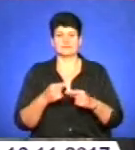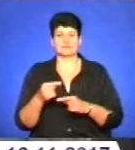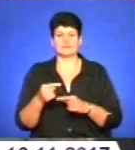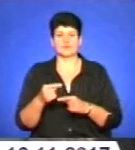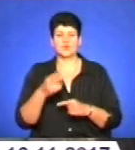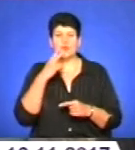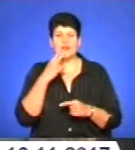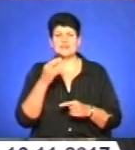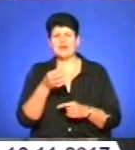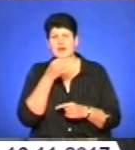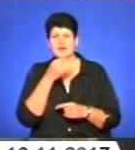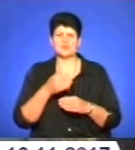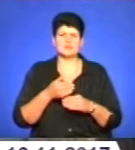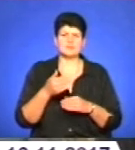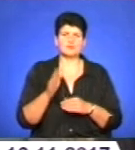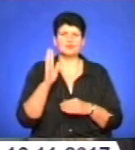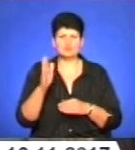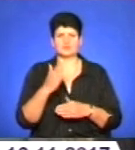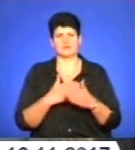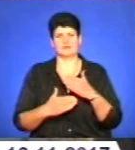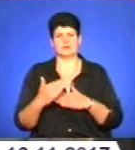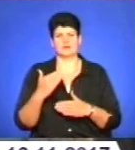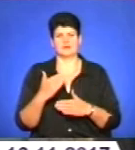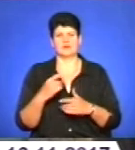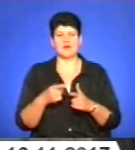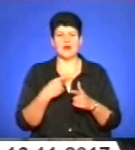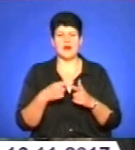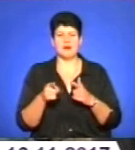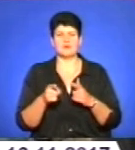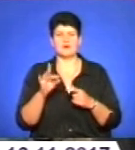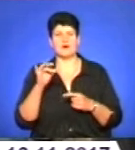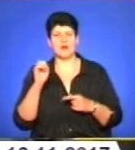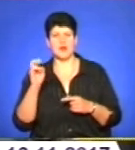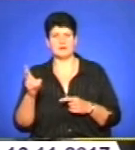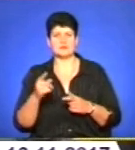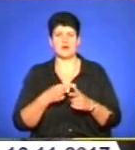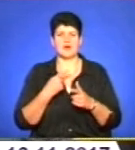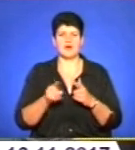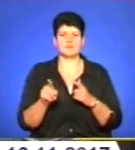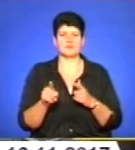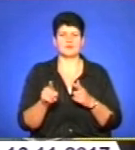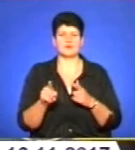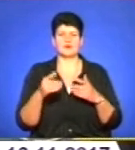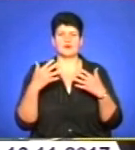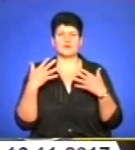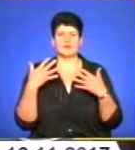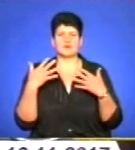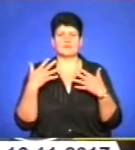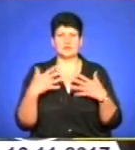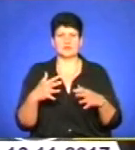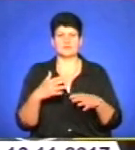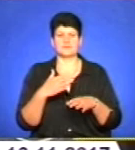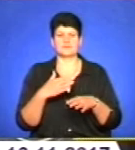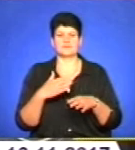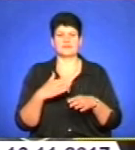Курець рано чи пізно стане інвалідом. Або внаслідок раку, або внаслідок втрати якоїсь кінцівки.